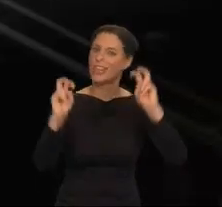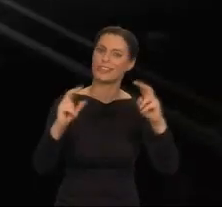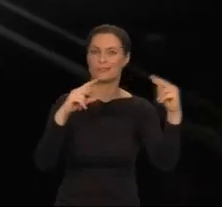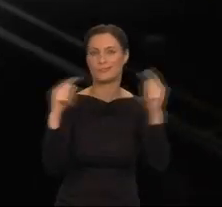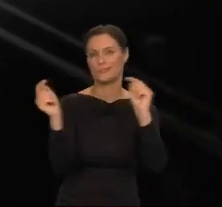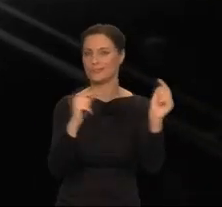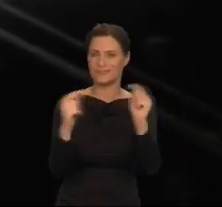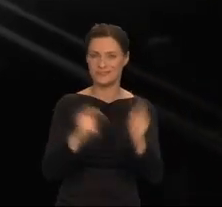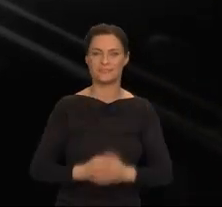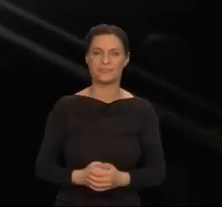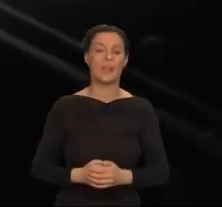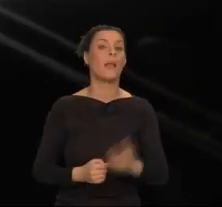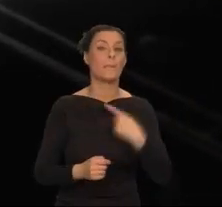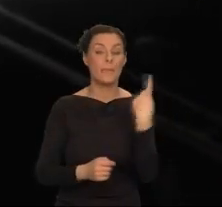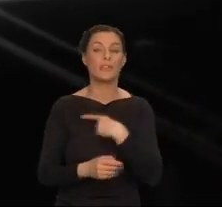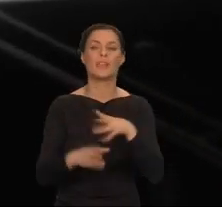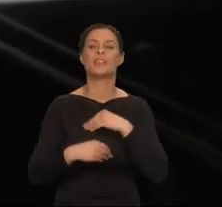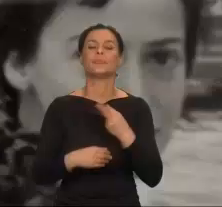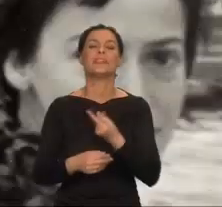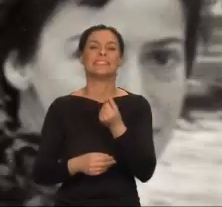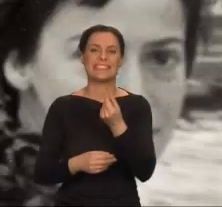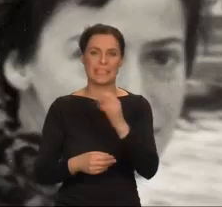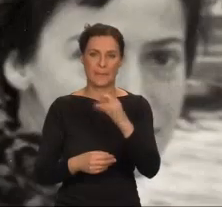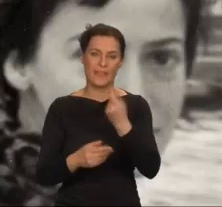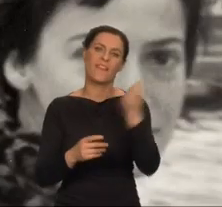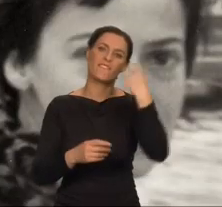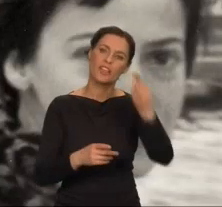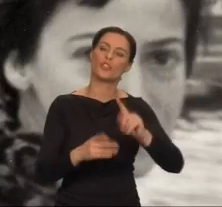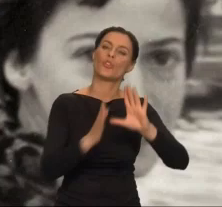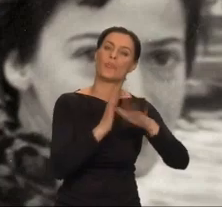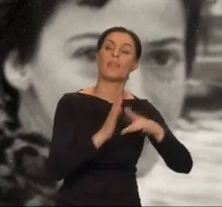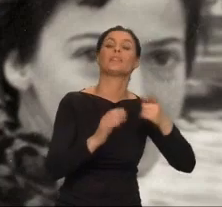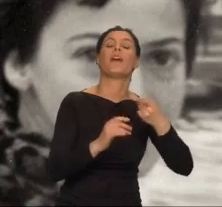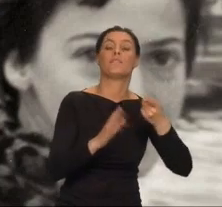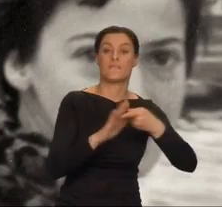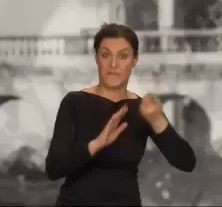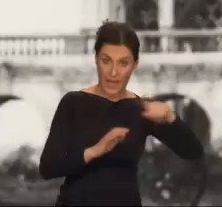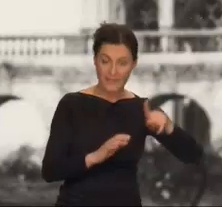Dostaliśmy stypendia Fulbrighta na wyjazd do Francji. I tak się poznaliśmy.